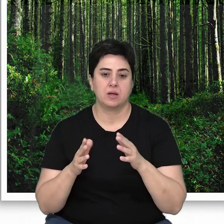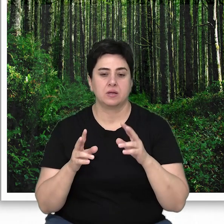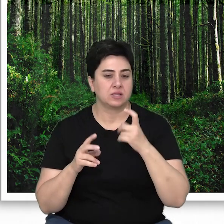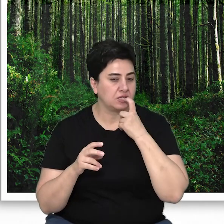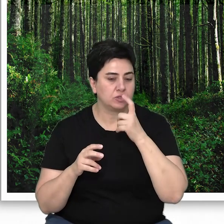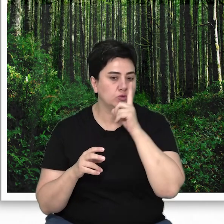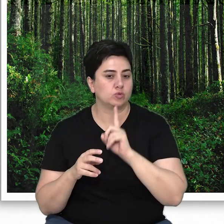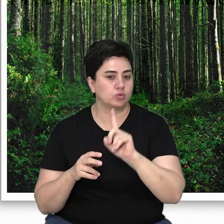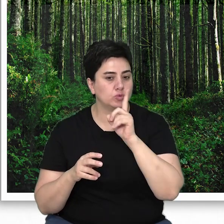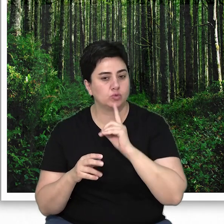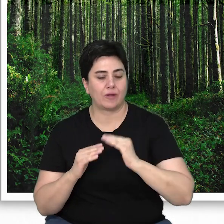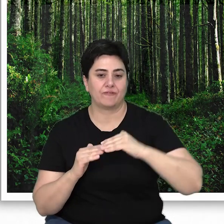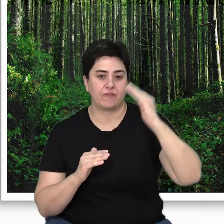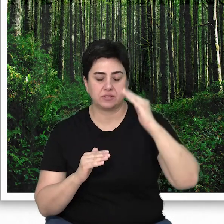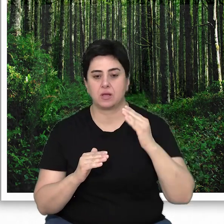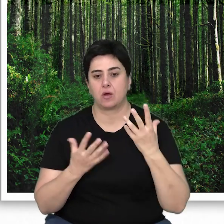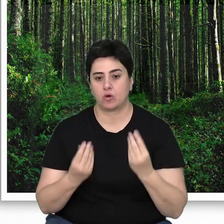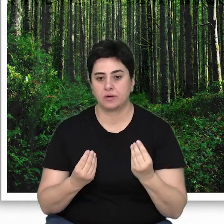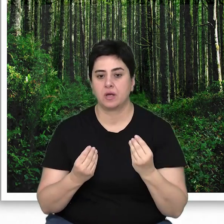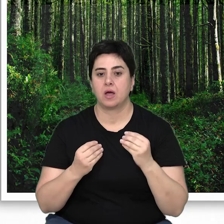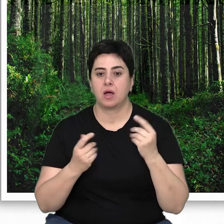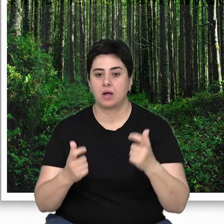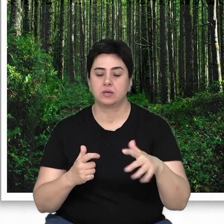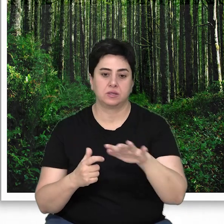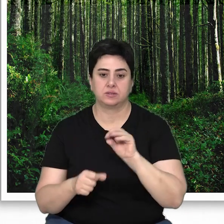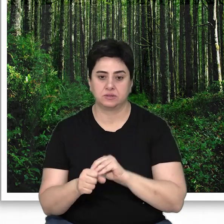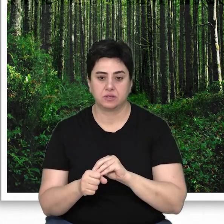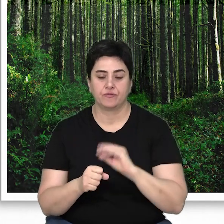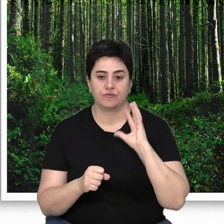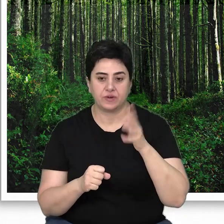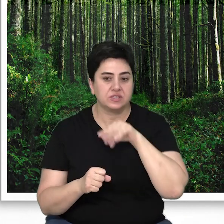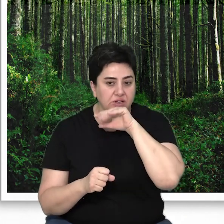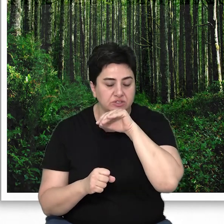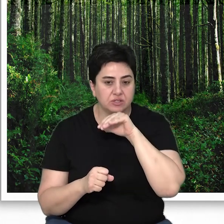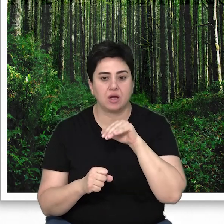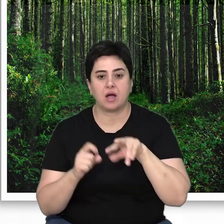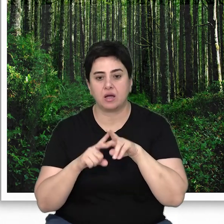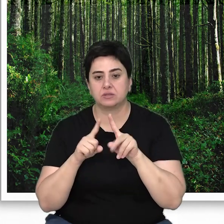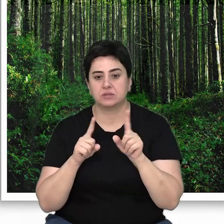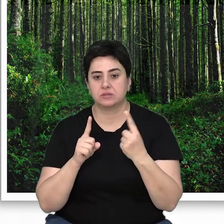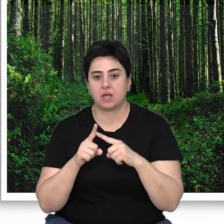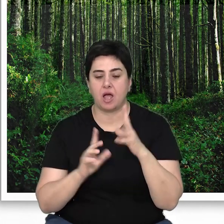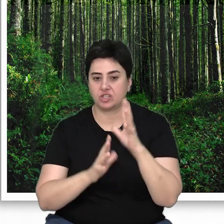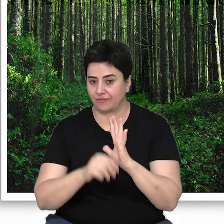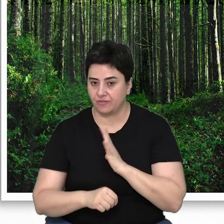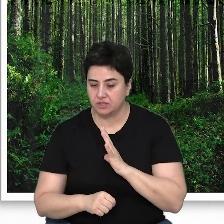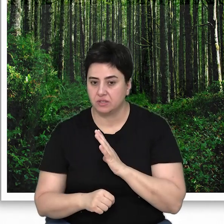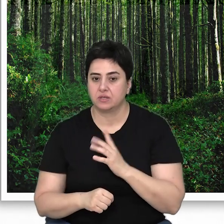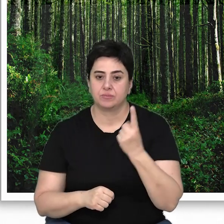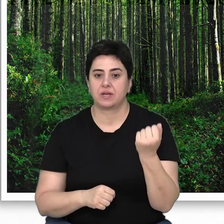meşcere yaşı, 100 veya daha yukarıda olan aynı alan üzerinde çok daha yaşlı anıt ağaçların olduğu,